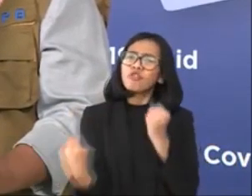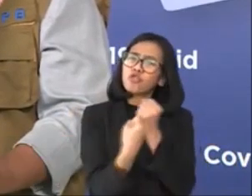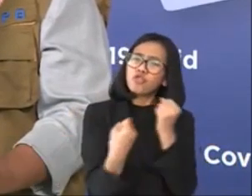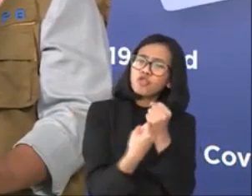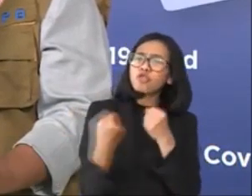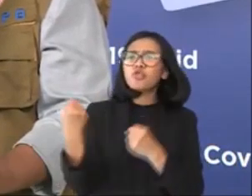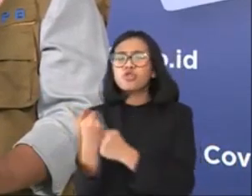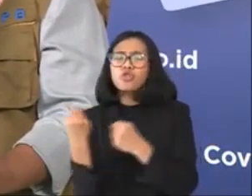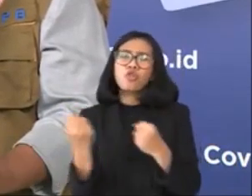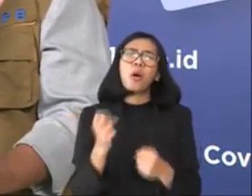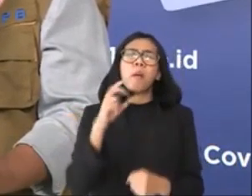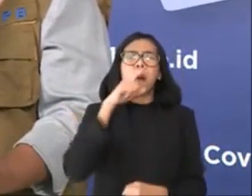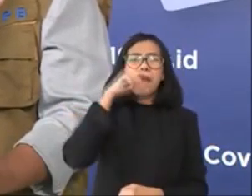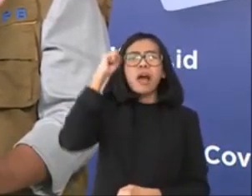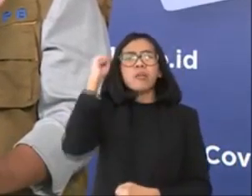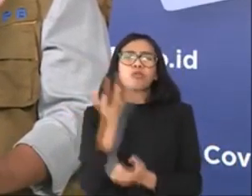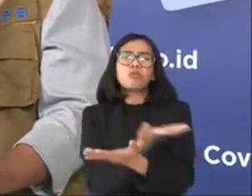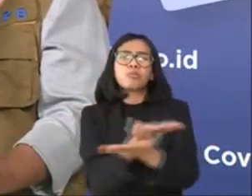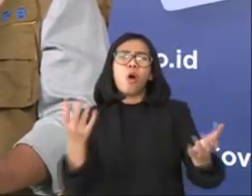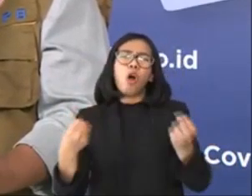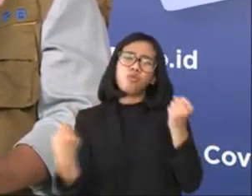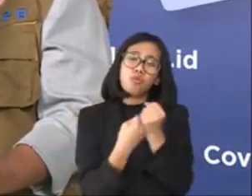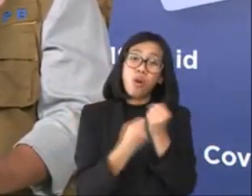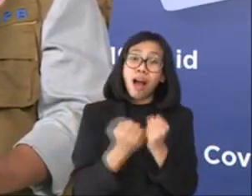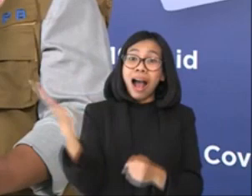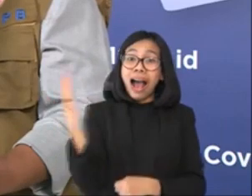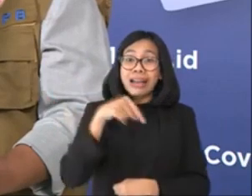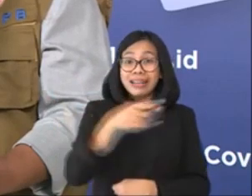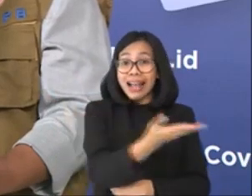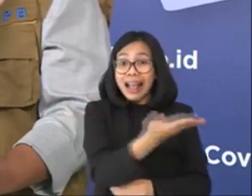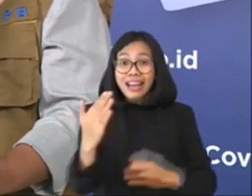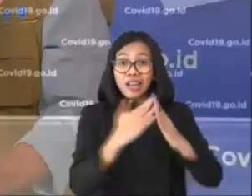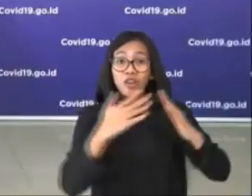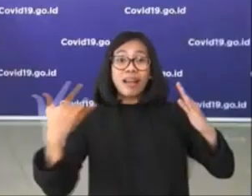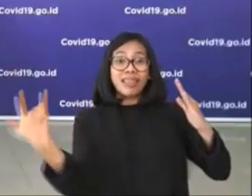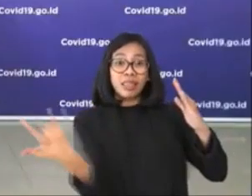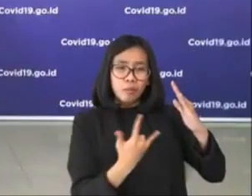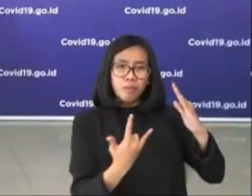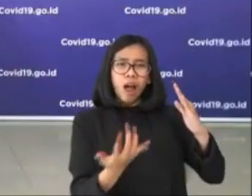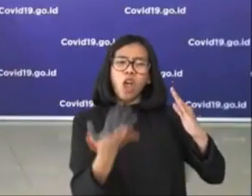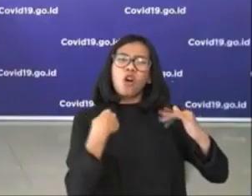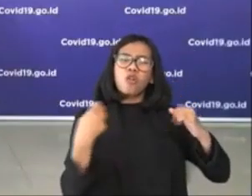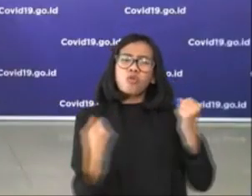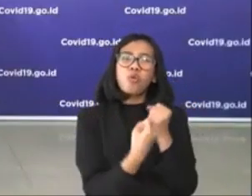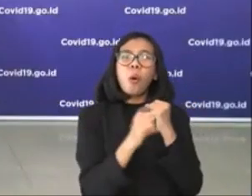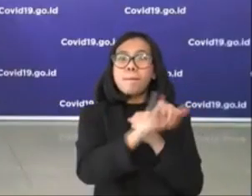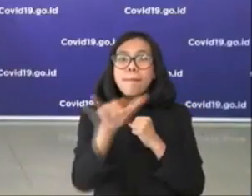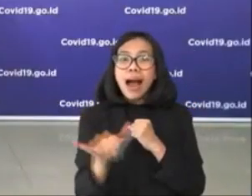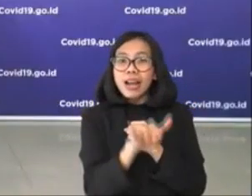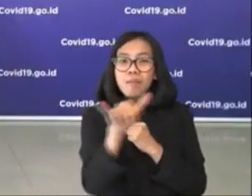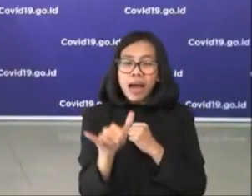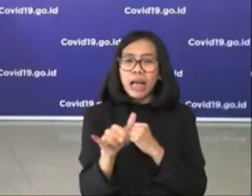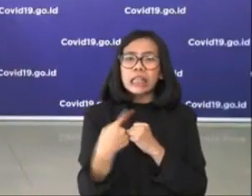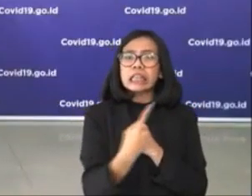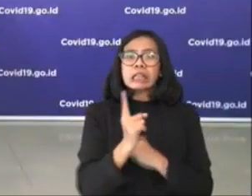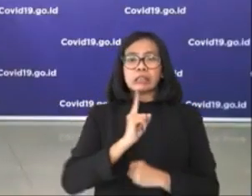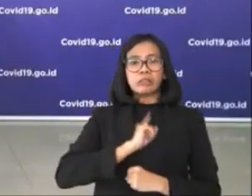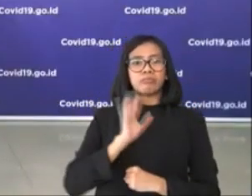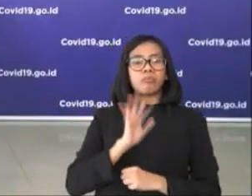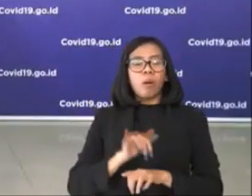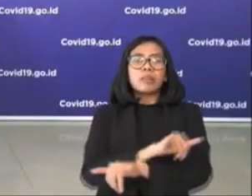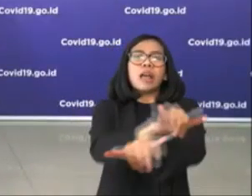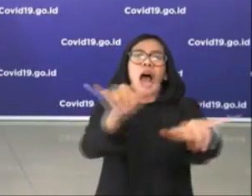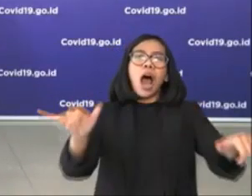-Ibu sekalian, saudara-saudara sekalian, yang hari ini ada di rumah. Kita akan melakukan bersama-sama untuk